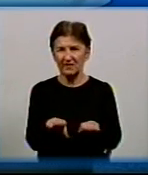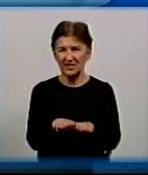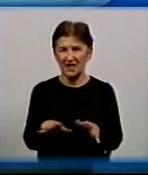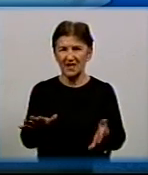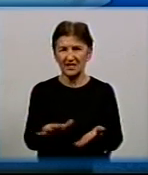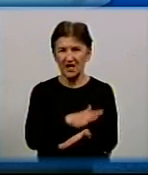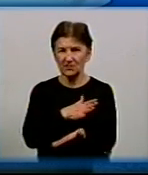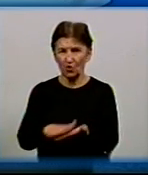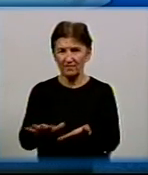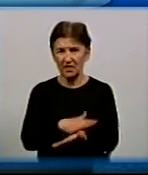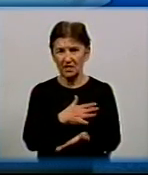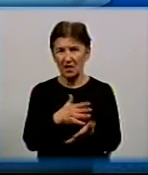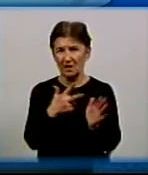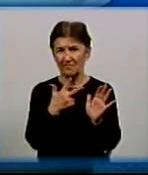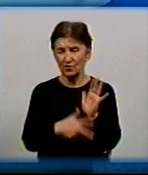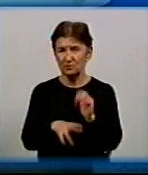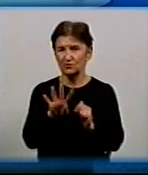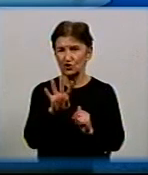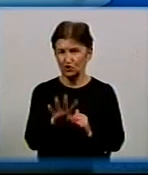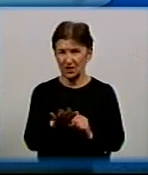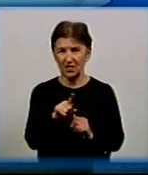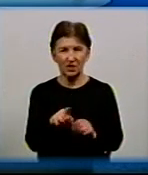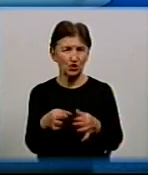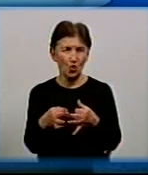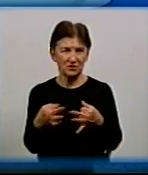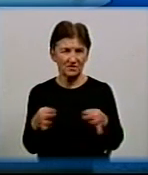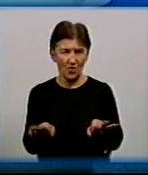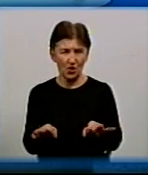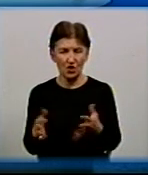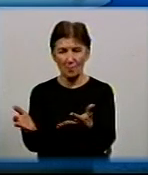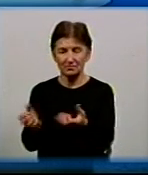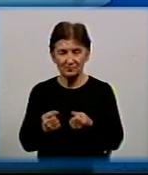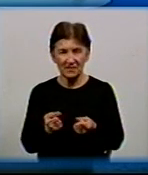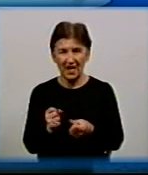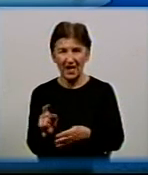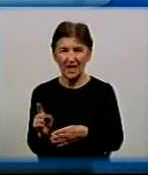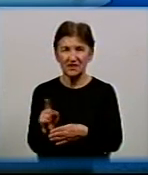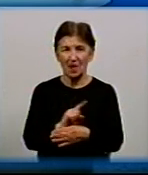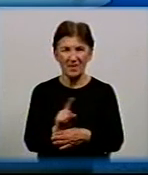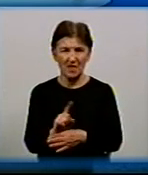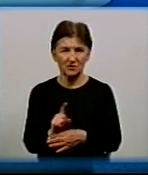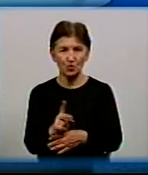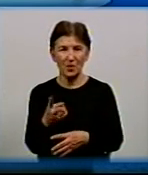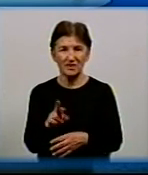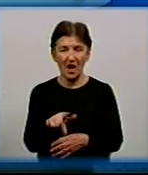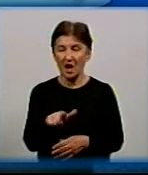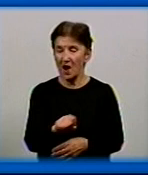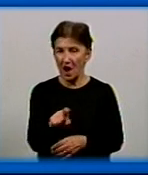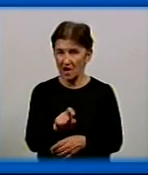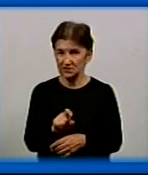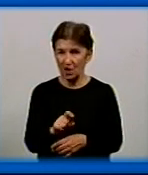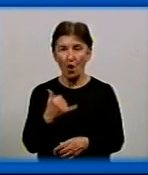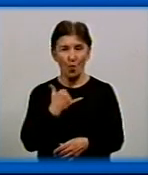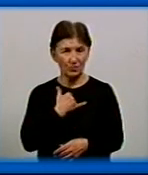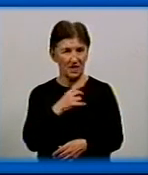Кіровоградтепла – 84%. Це дозволило їм отримати номінації на газ. Буквально в понеділок про це повідомляли. У